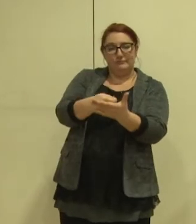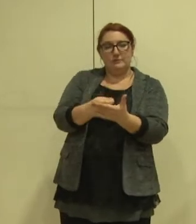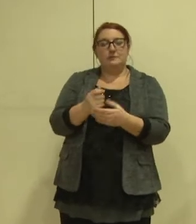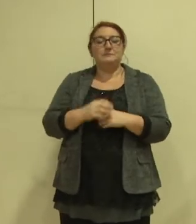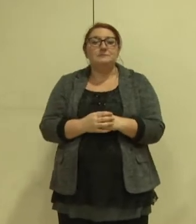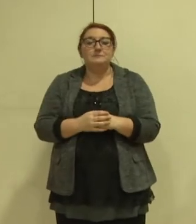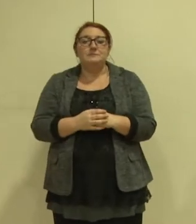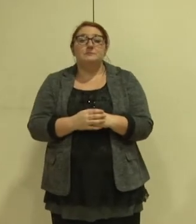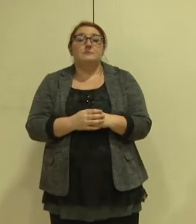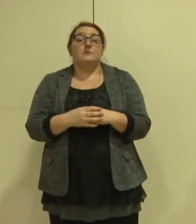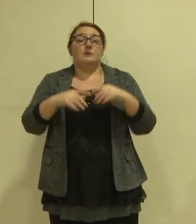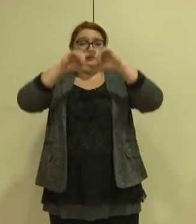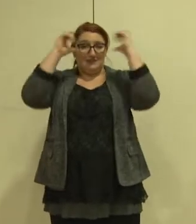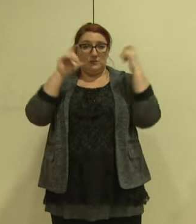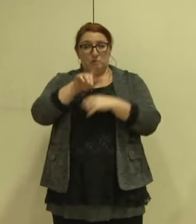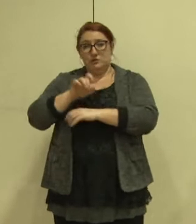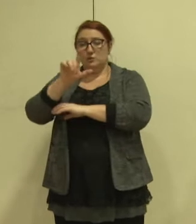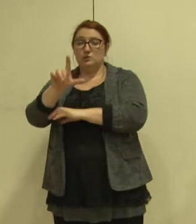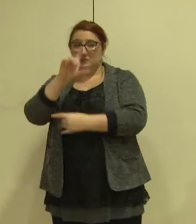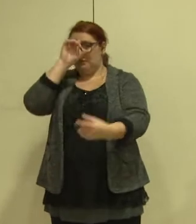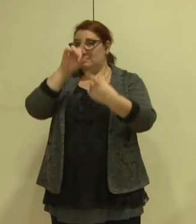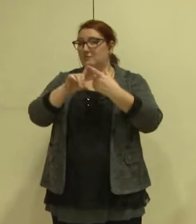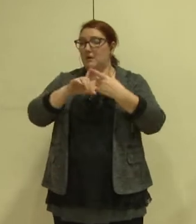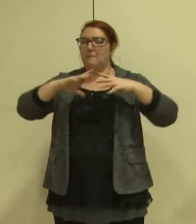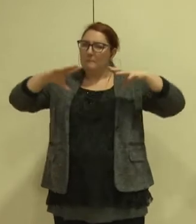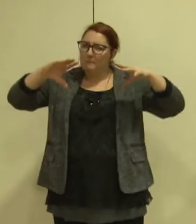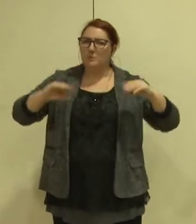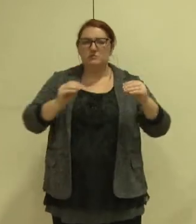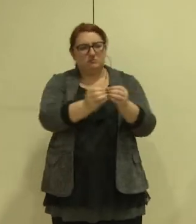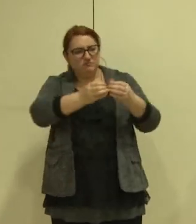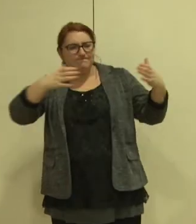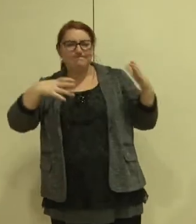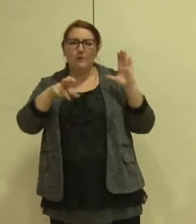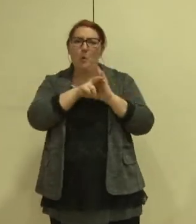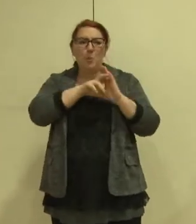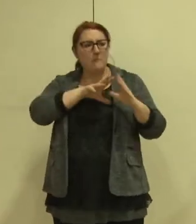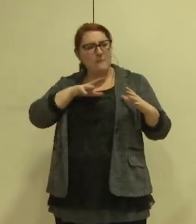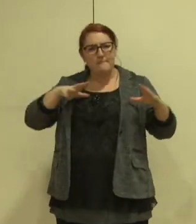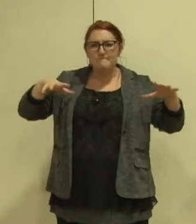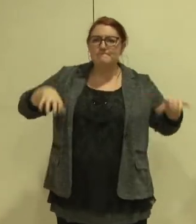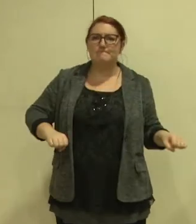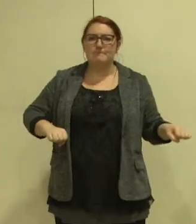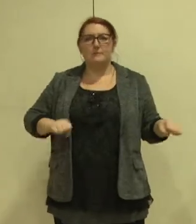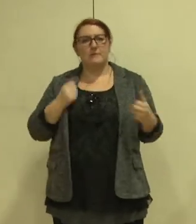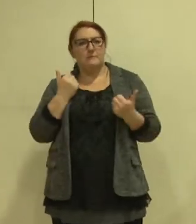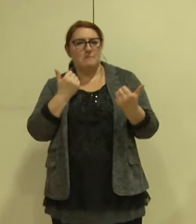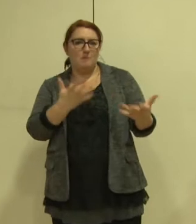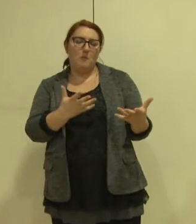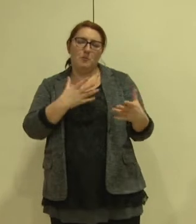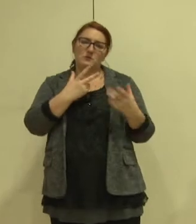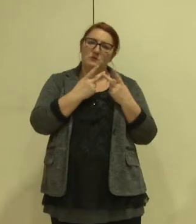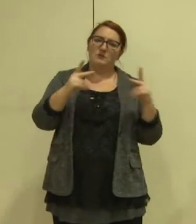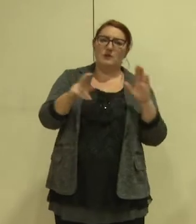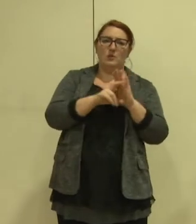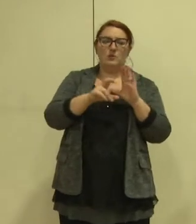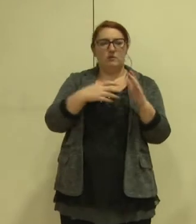Afin de respecter les statuts de GEG relatifs à la position majoritaire de la ville de Grenoble, il est proposé d'augmenter la participation de la